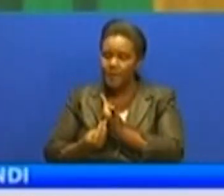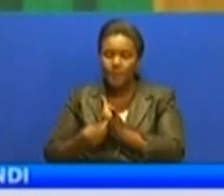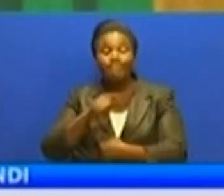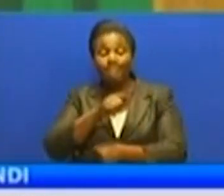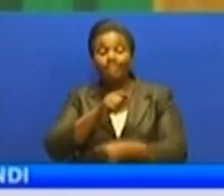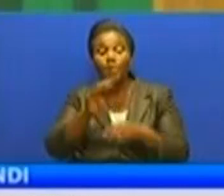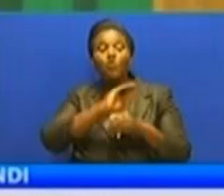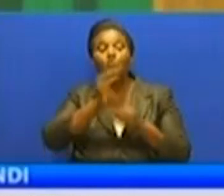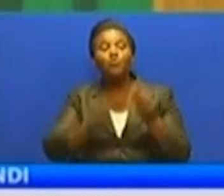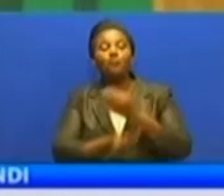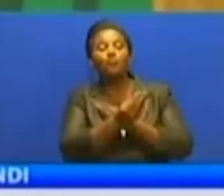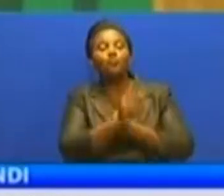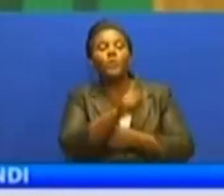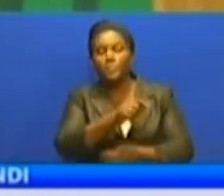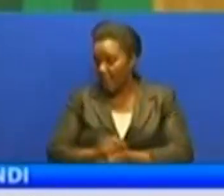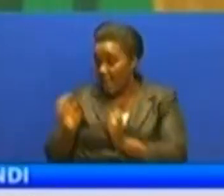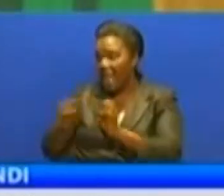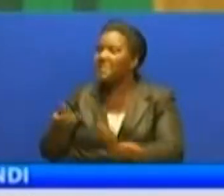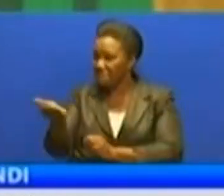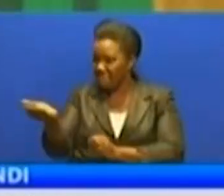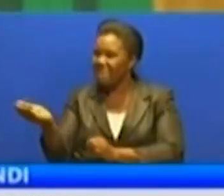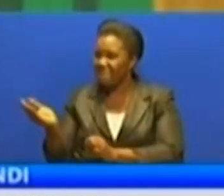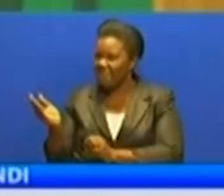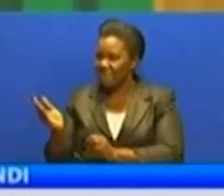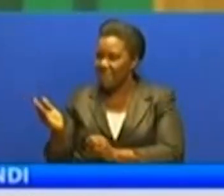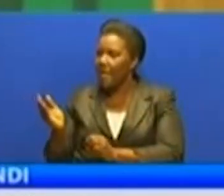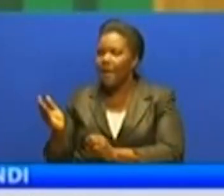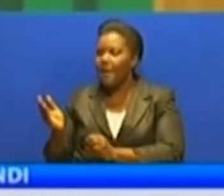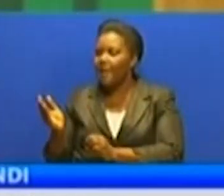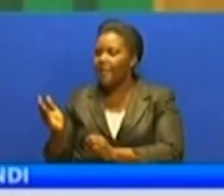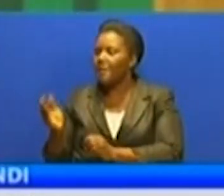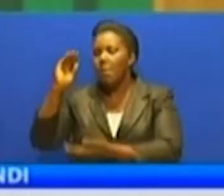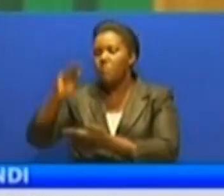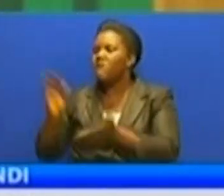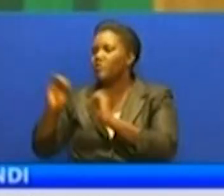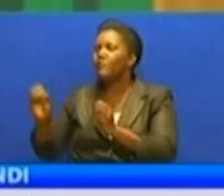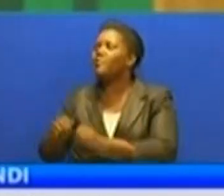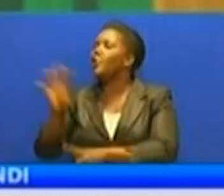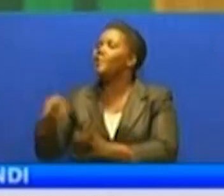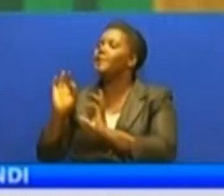rushuwa. Ni wapongeza na ruanga miradienu yote haikuwa na madudu. Ongera.